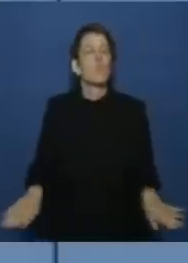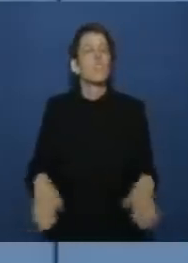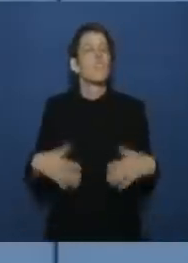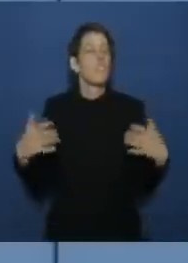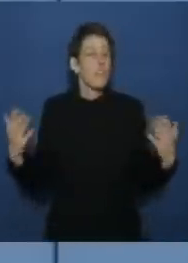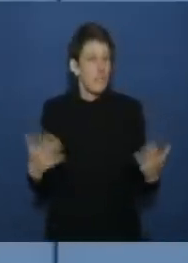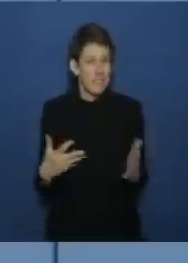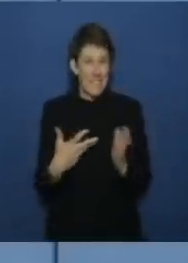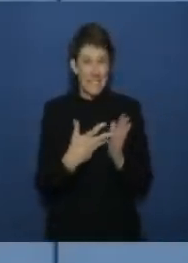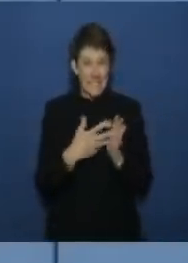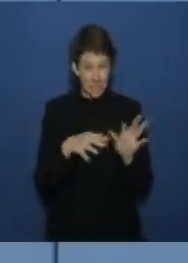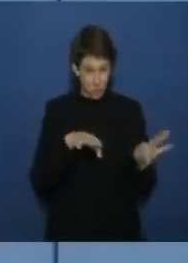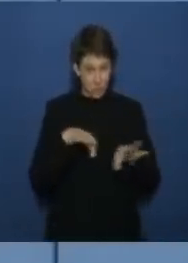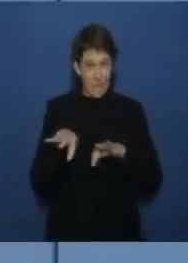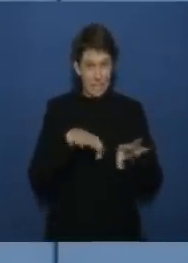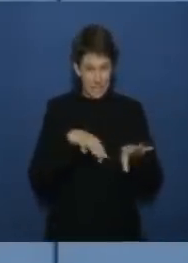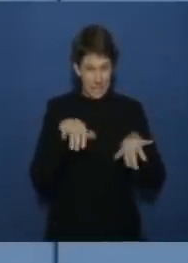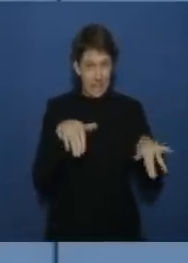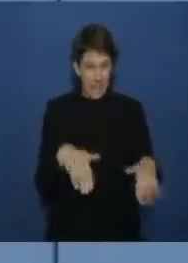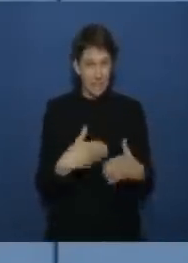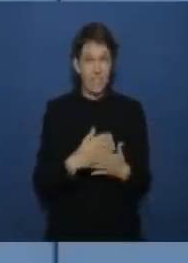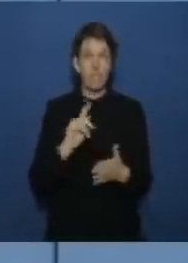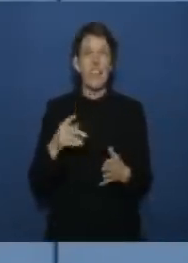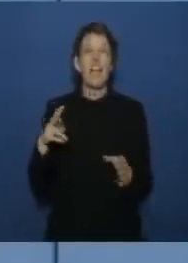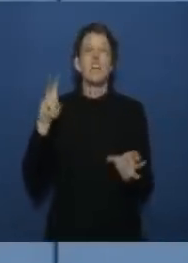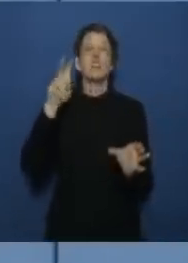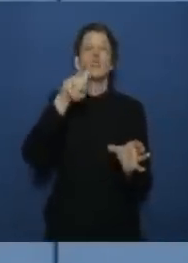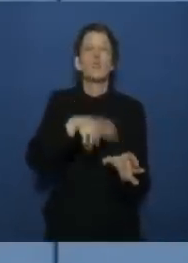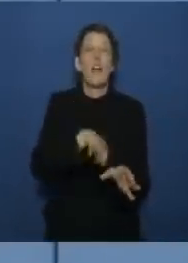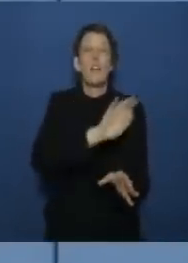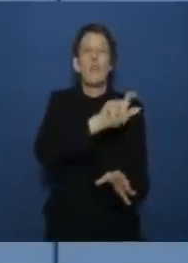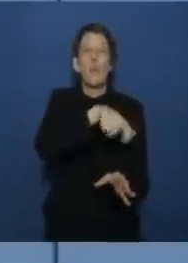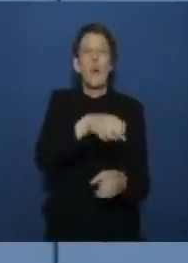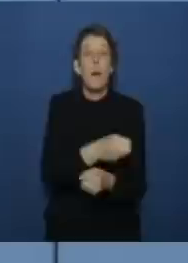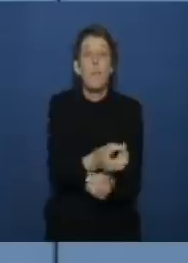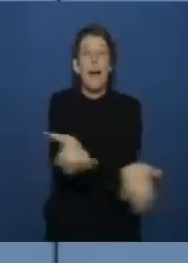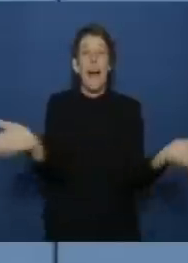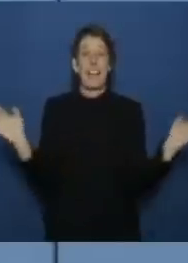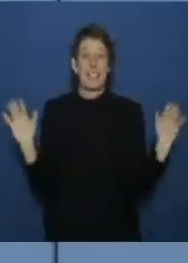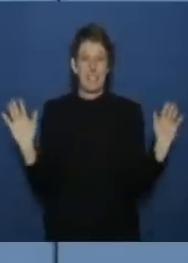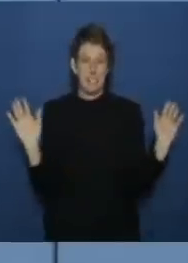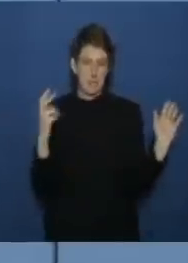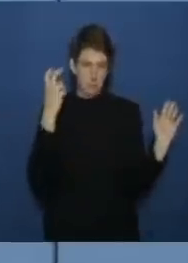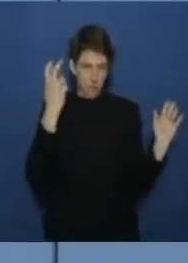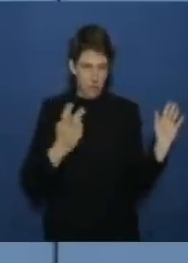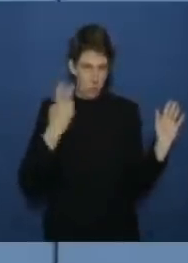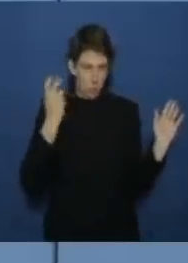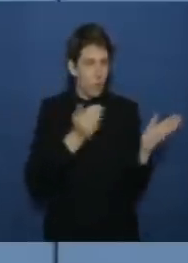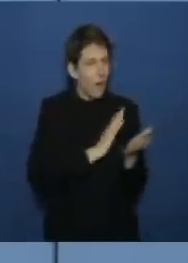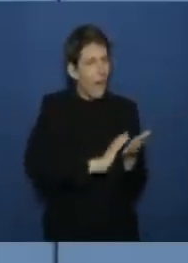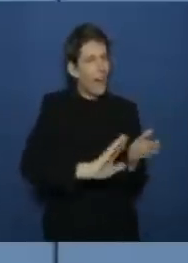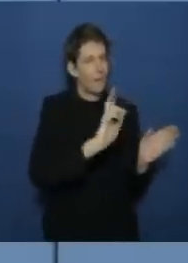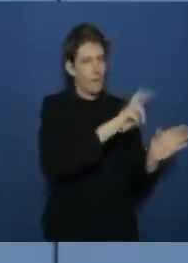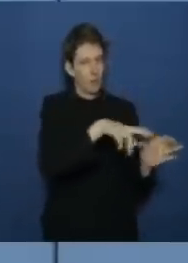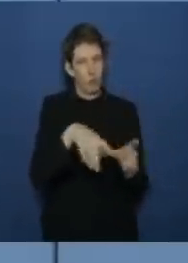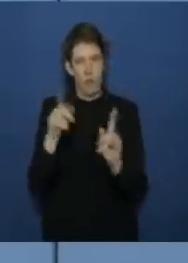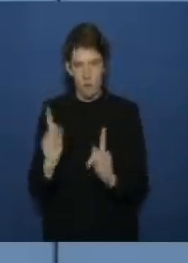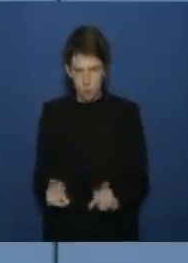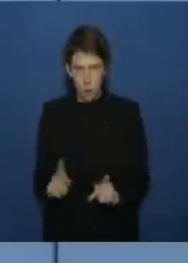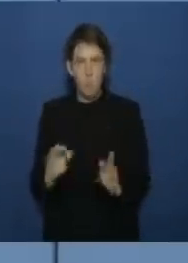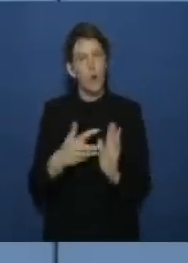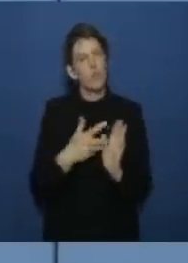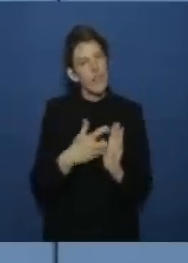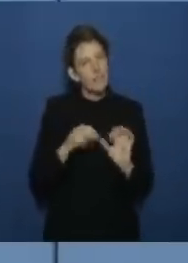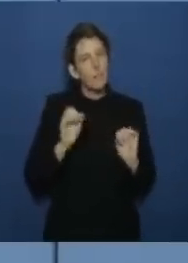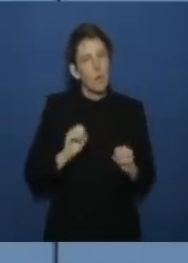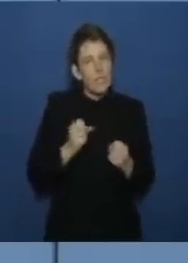der teststrategie haben wir einen recht breiten zugang für die bürgerinnen und bürger geschaffen sich testen zu